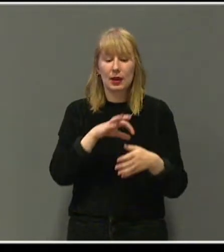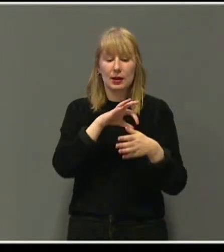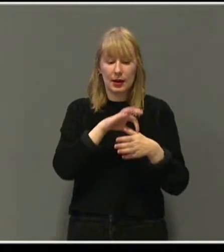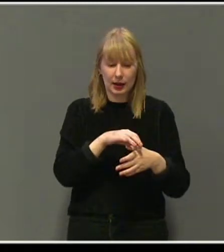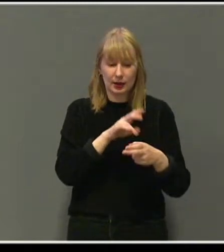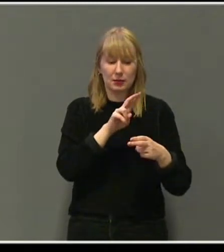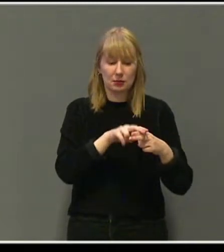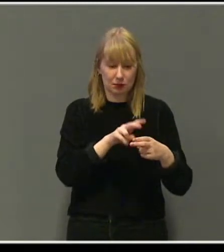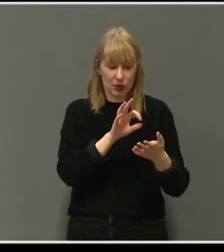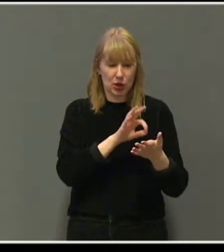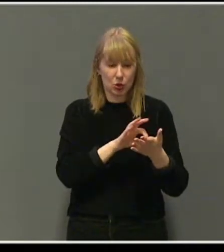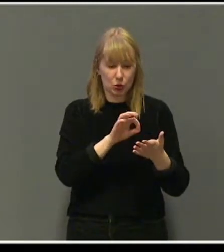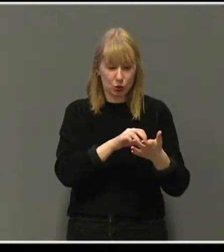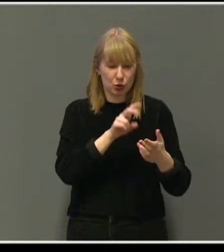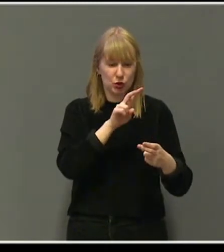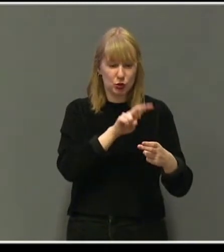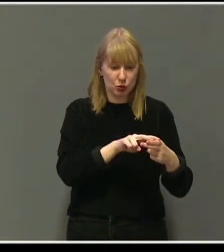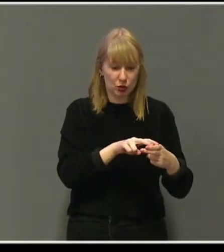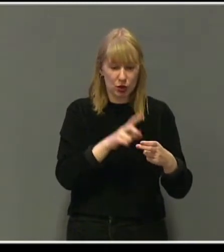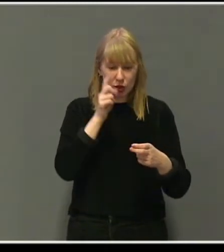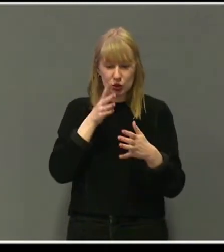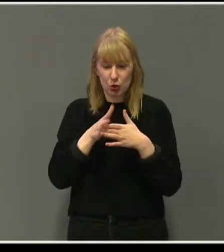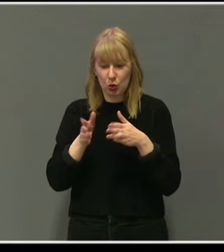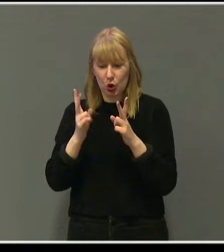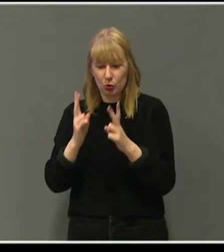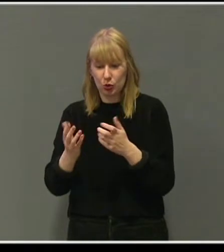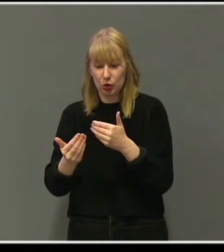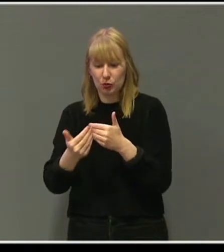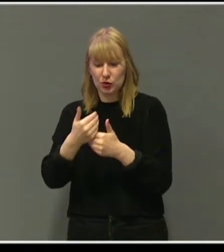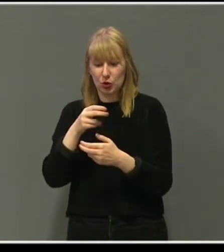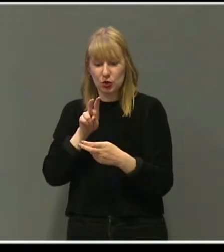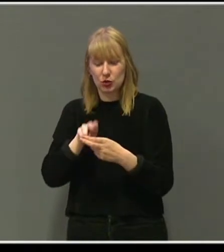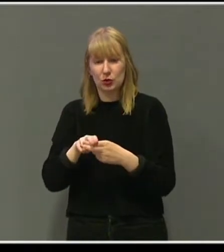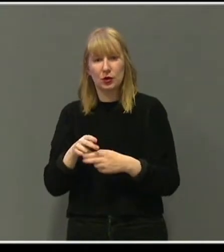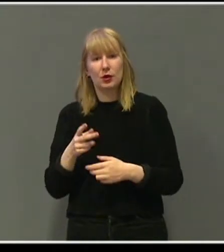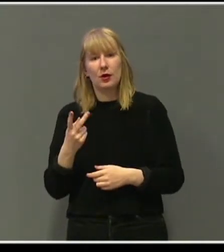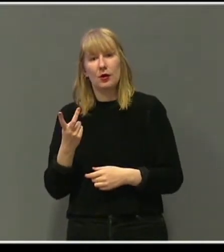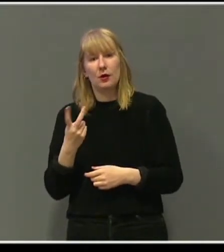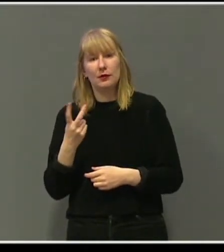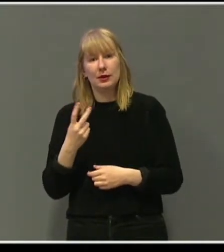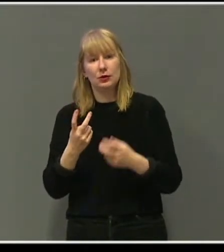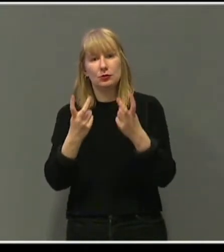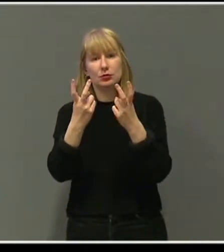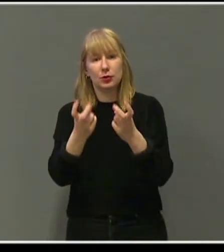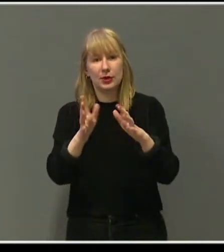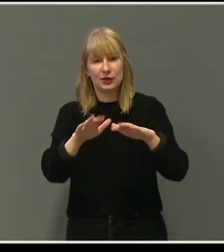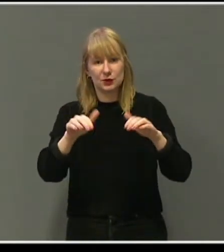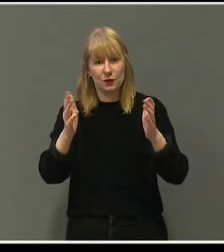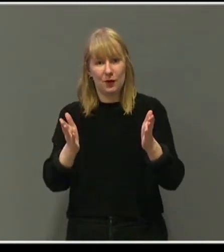kontorstolen, psykologen i besøksstolen. Trude og jeg fikk plass i sofaen.